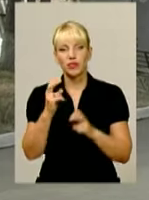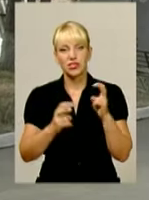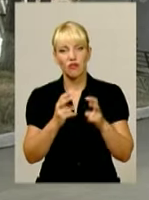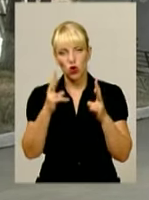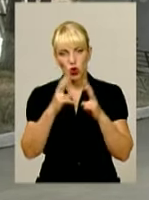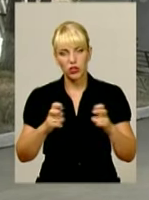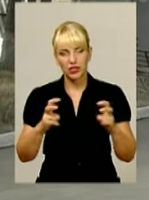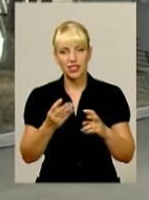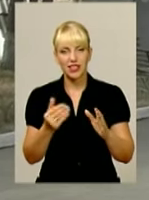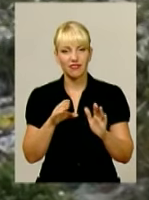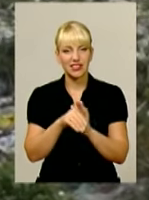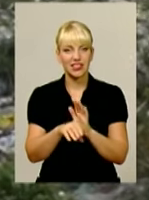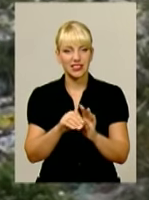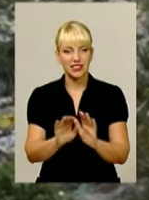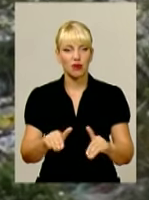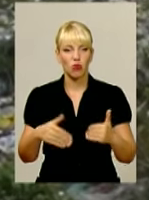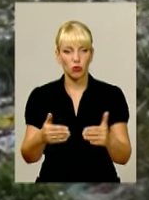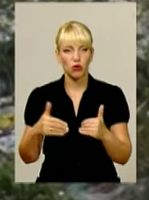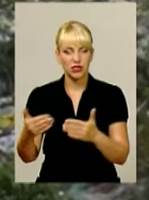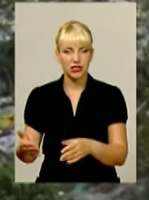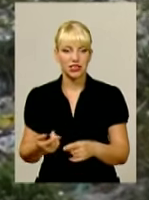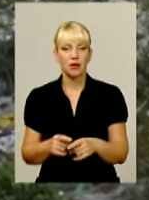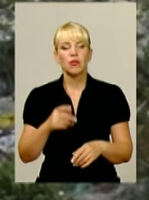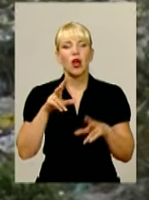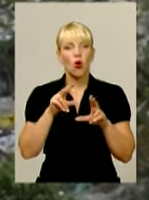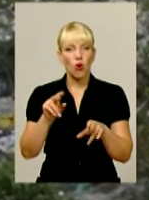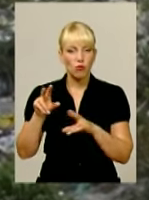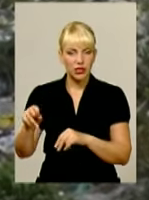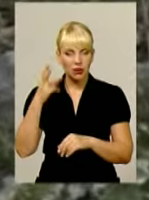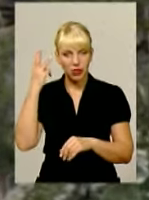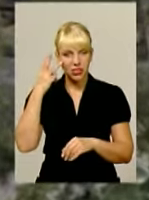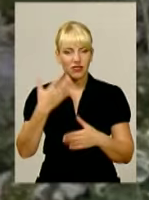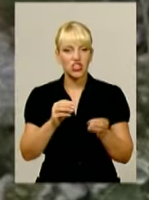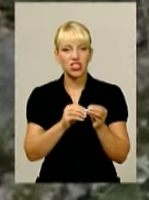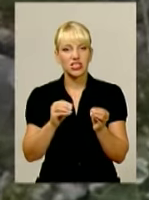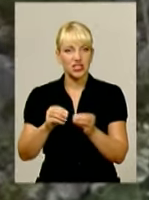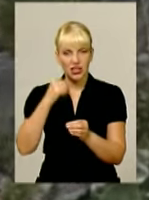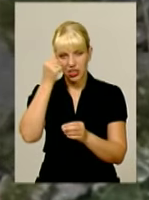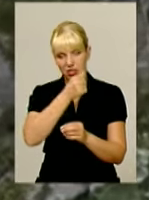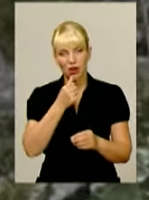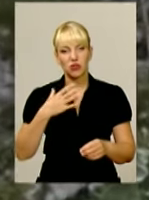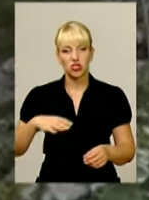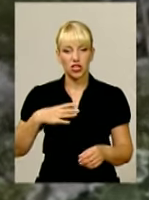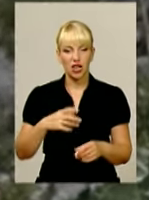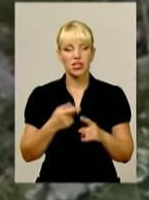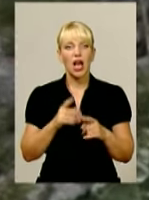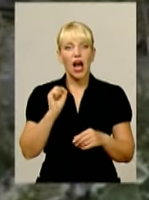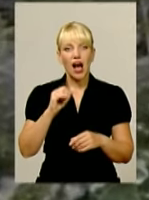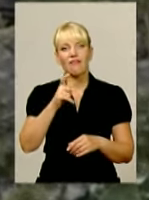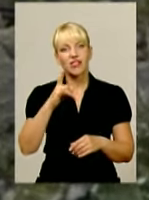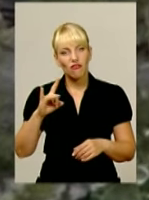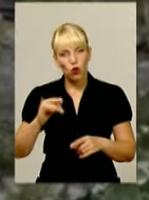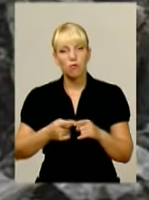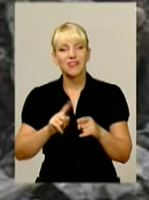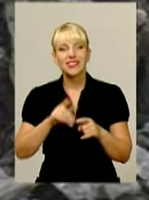інвестиційні пропозиції. Обіцяно, хмельничани вже десятиліттями чекають. Тоді, як в усьому світі, на такому смітті навіть заробляють. І,